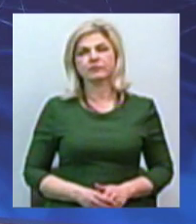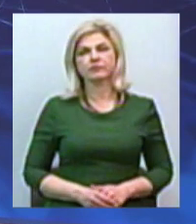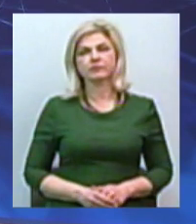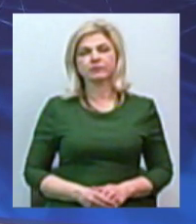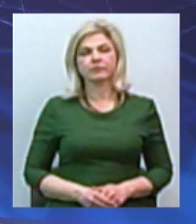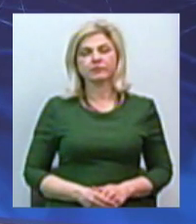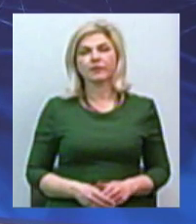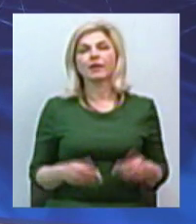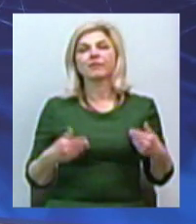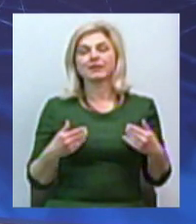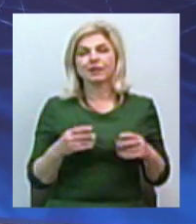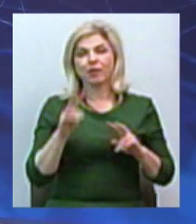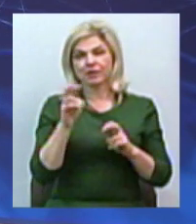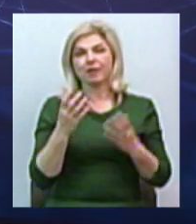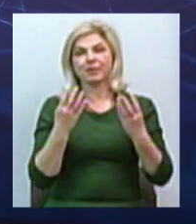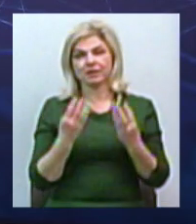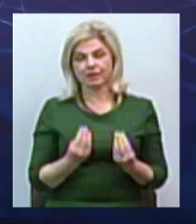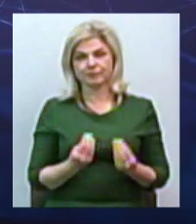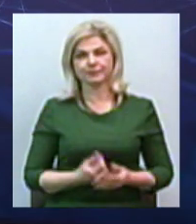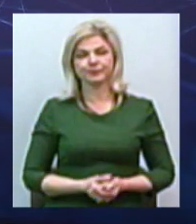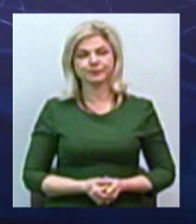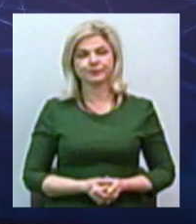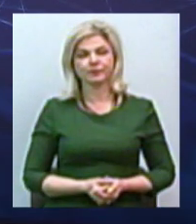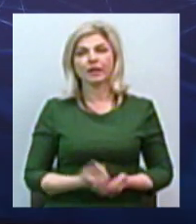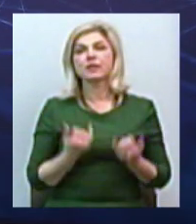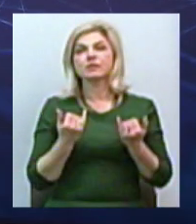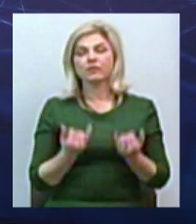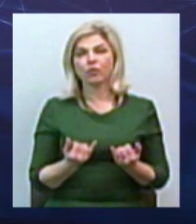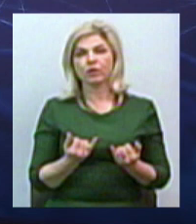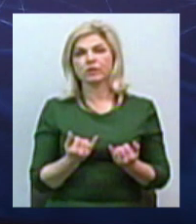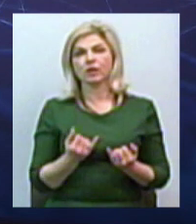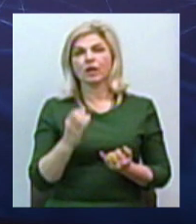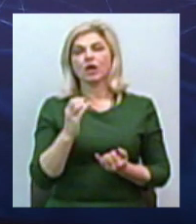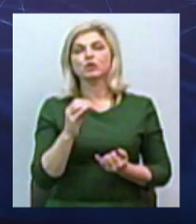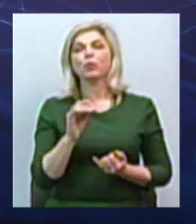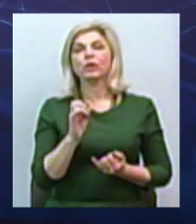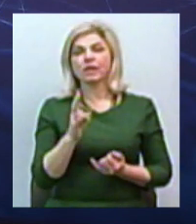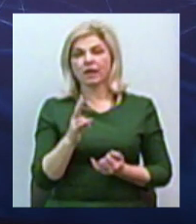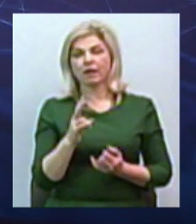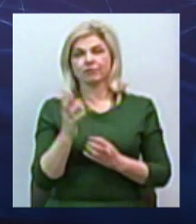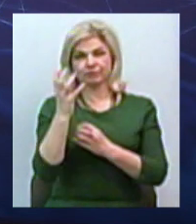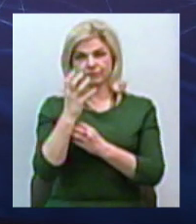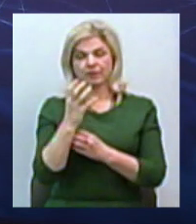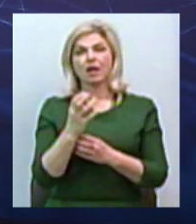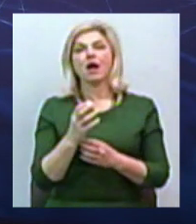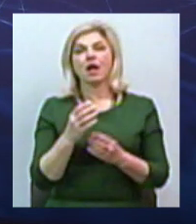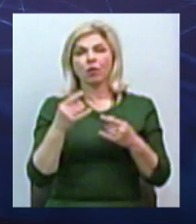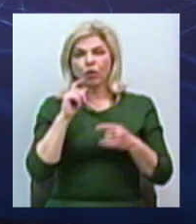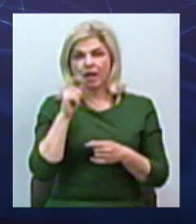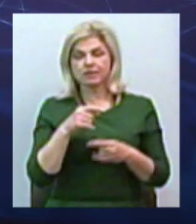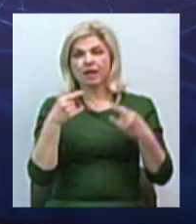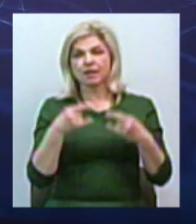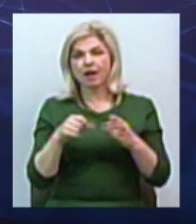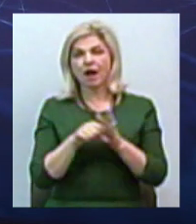Вітаю в ефірі тема дня в студії Катерина Лисюк. Відсьогодні супутниковий сигнал українських телеканалів кодуються. Для їх